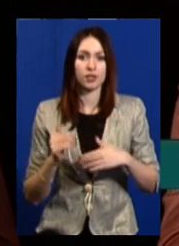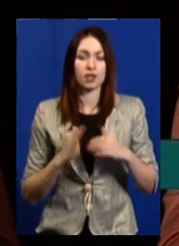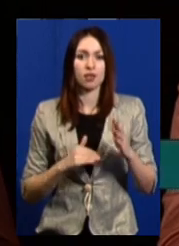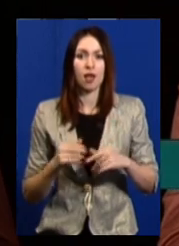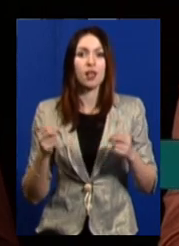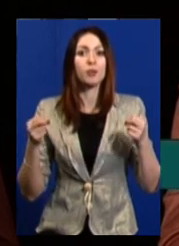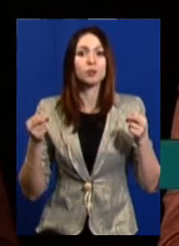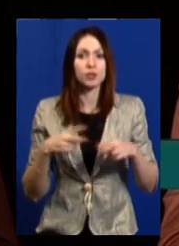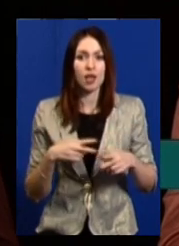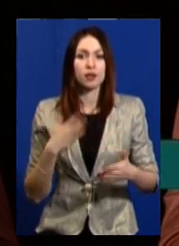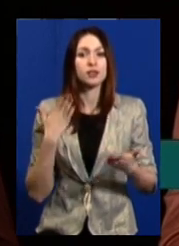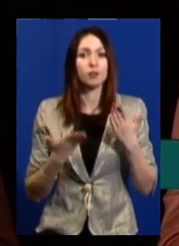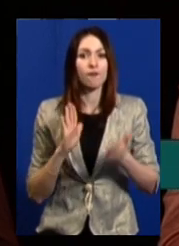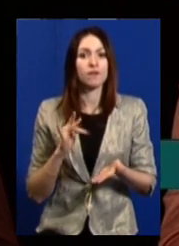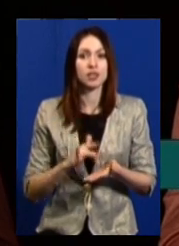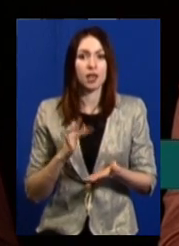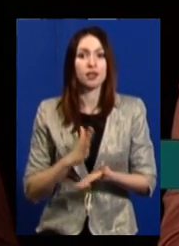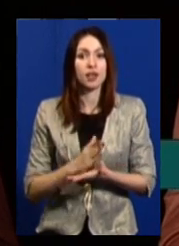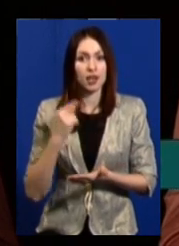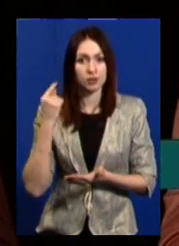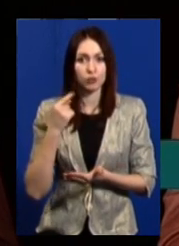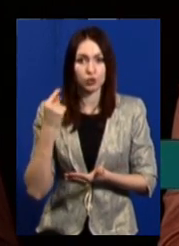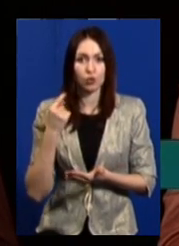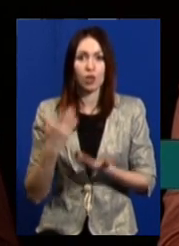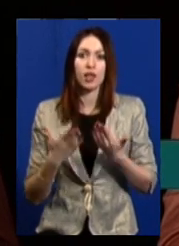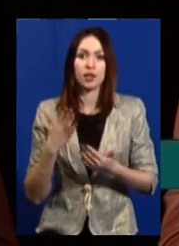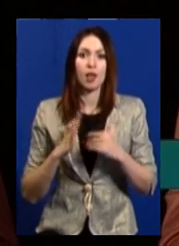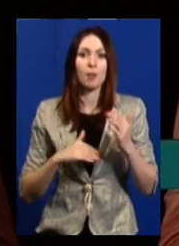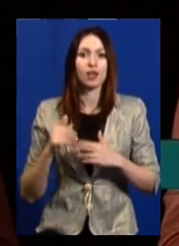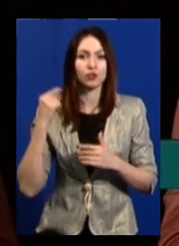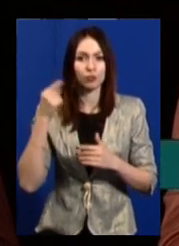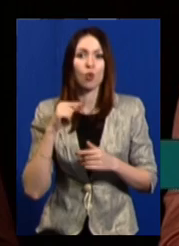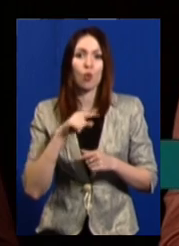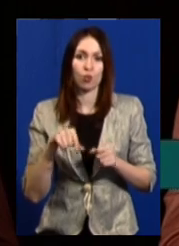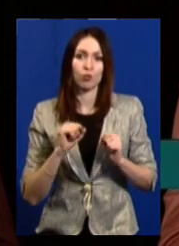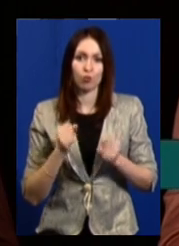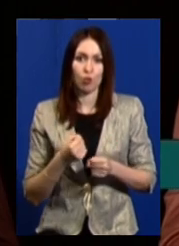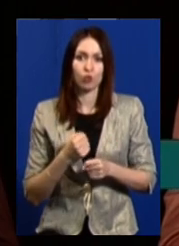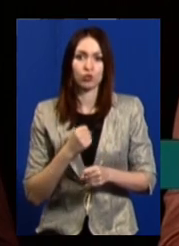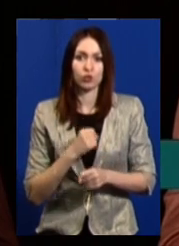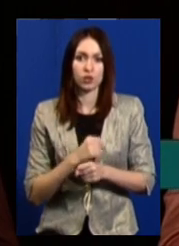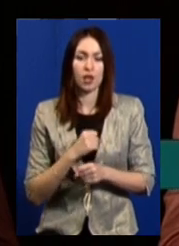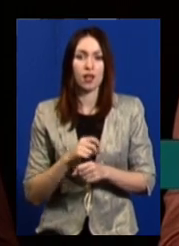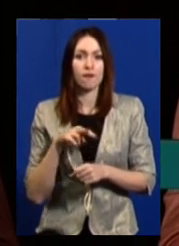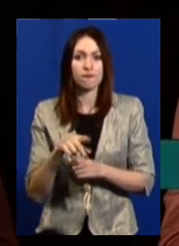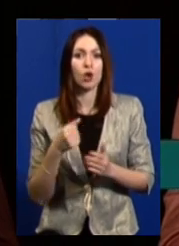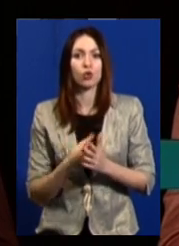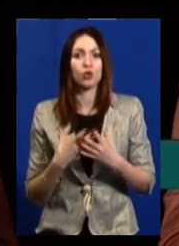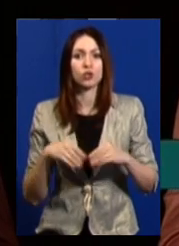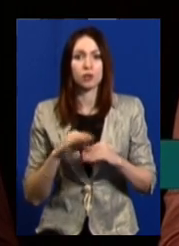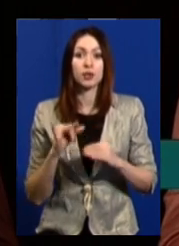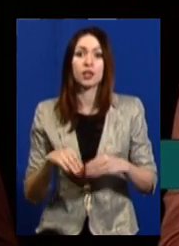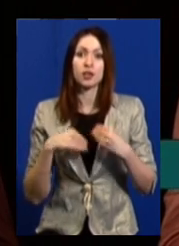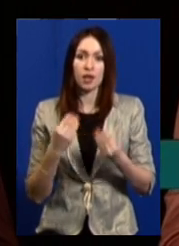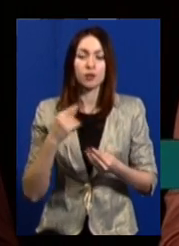спеціалістами. Якщо у центрі існує психолог або практичний психолог, то він може здійснити вихід до родини і надати